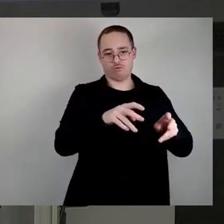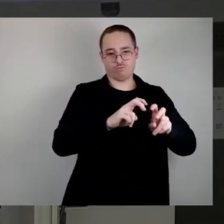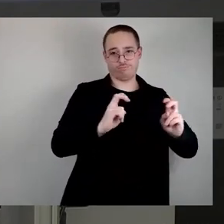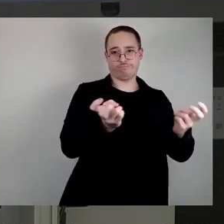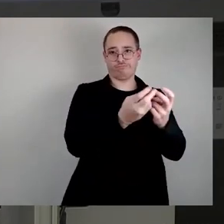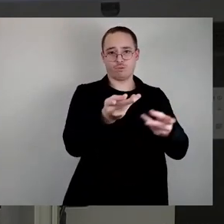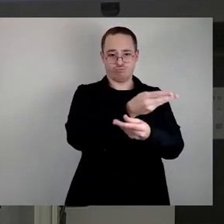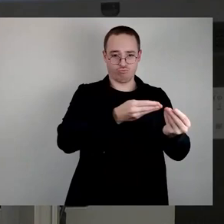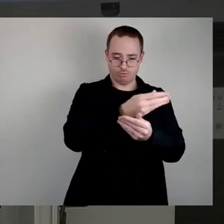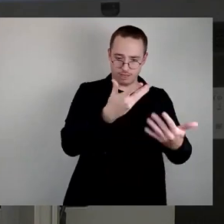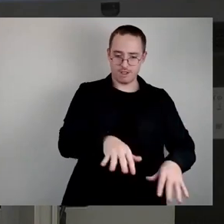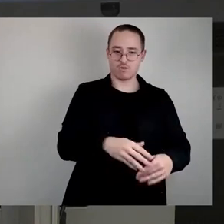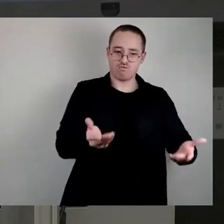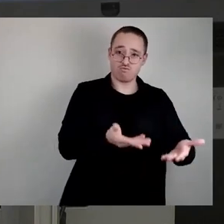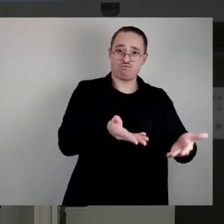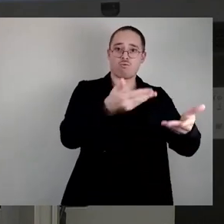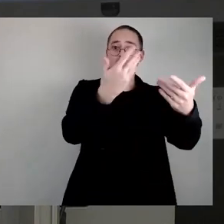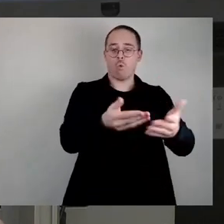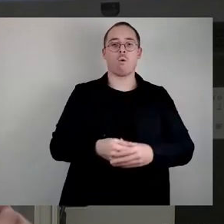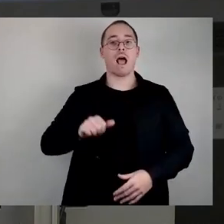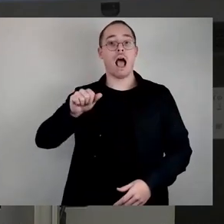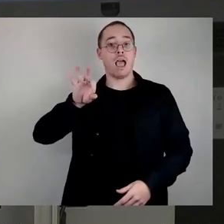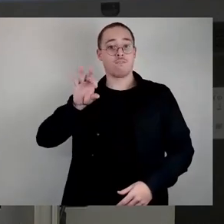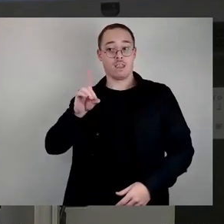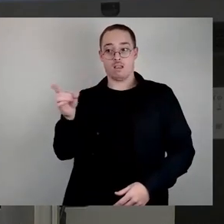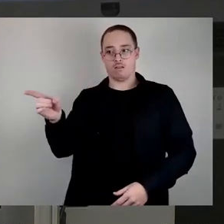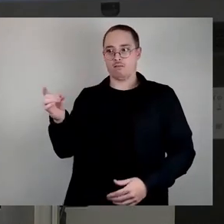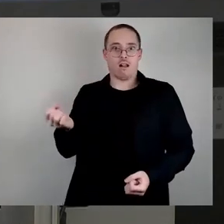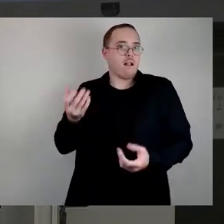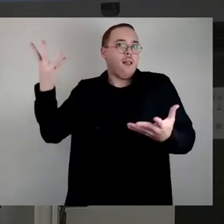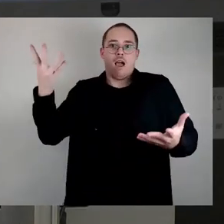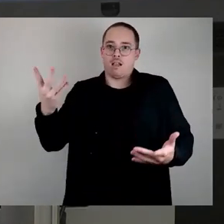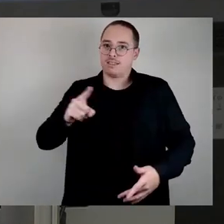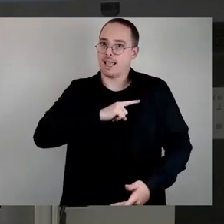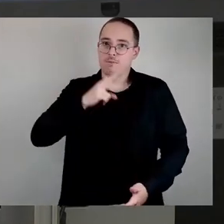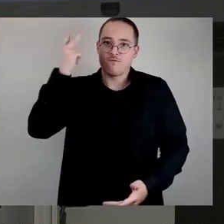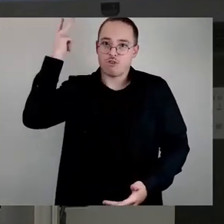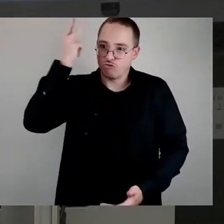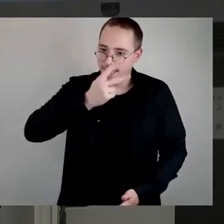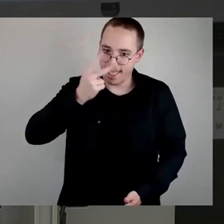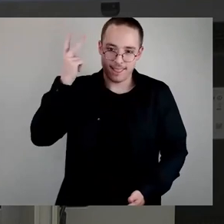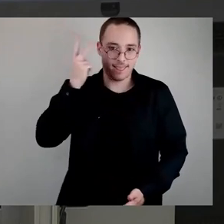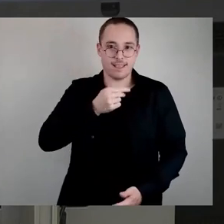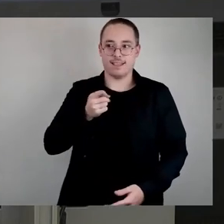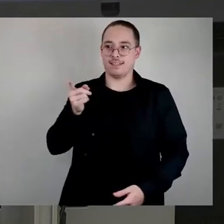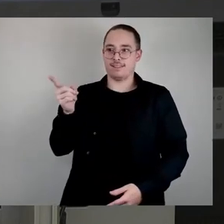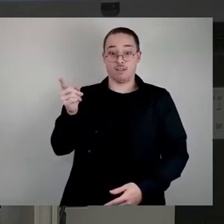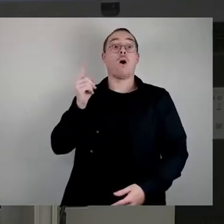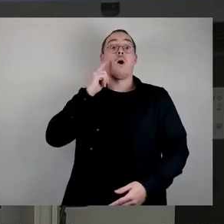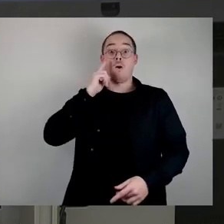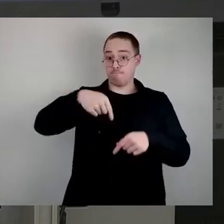Die AfD hat sich selbstverständlich im Hinblick auf den bevorstehenden Wahlkampf